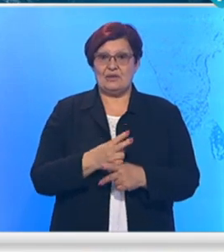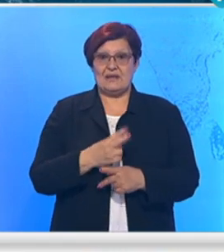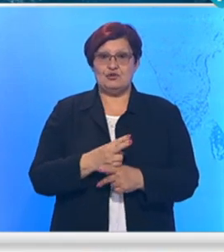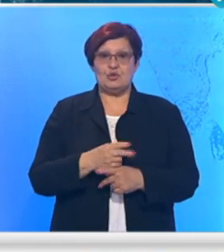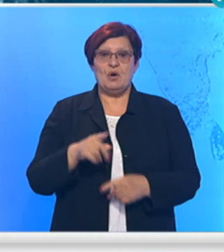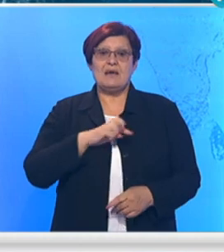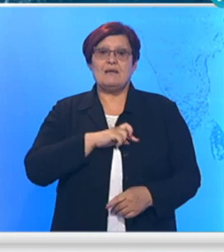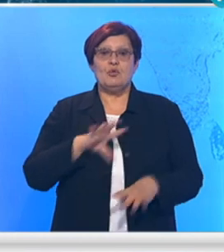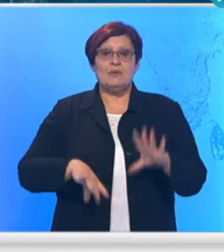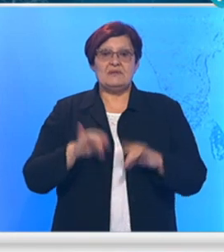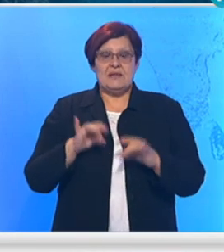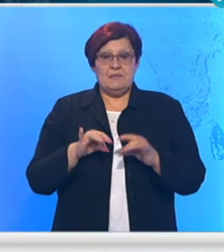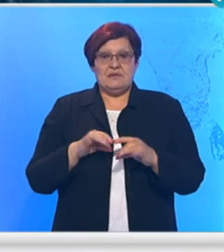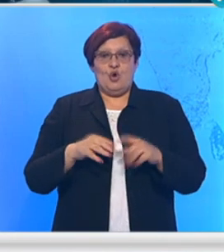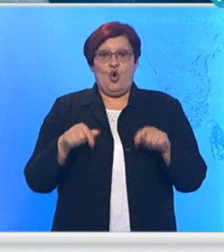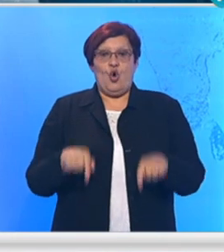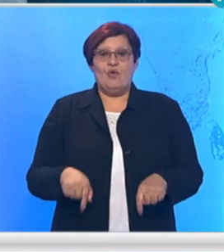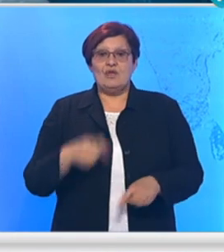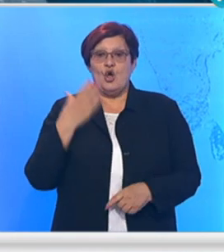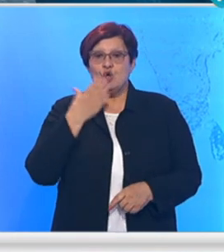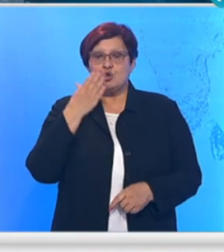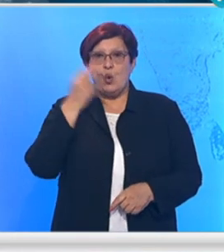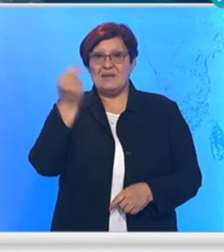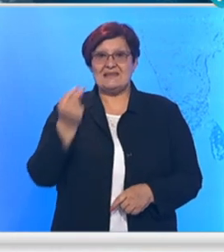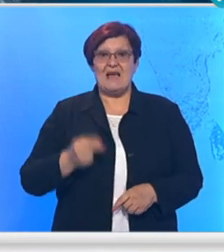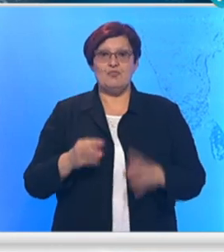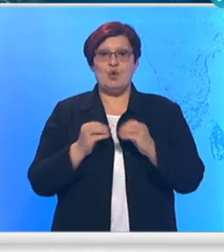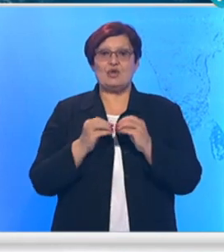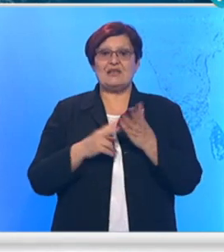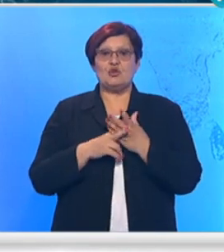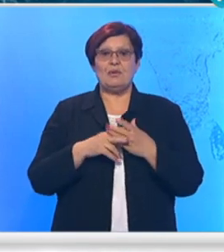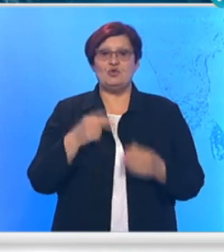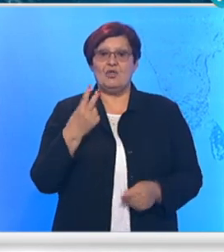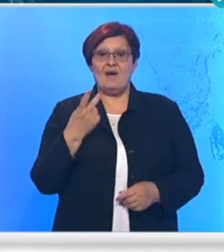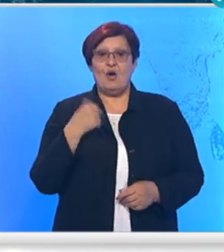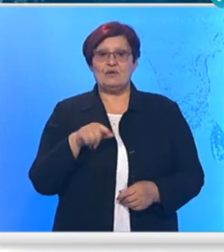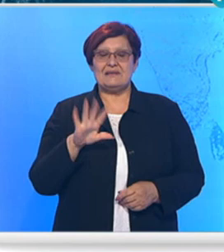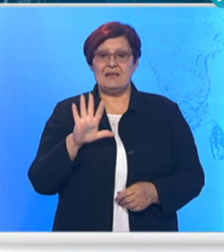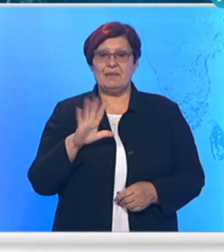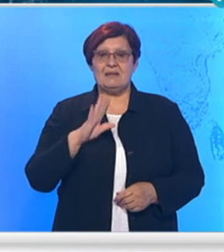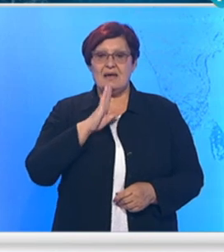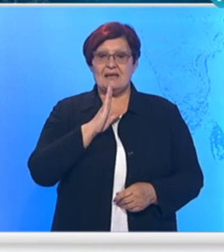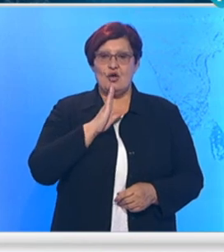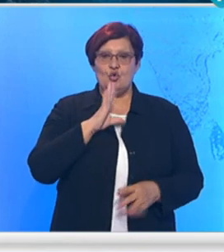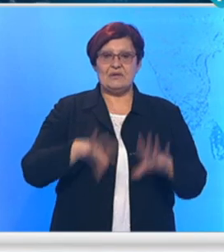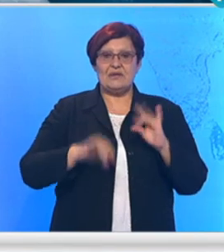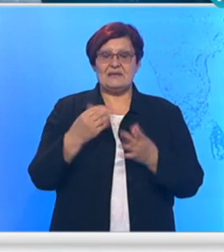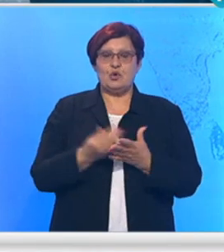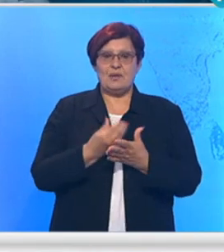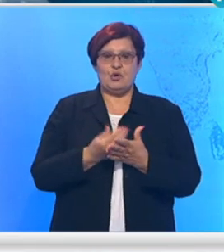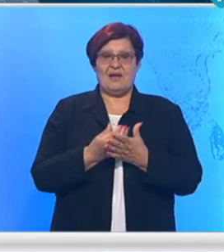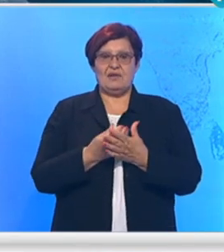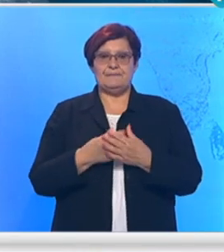o republičkim izborima, a ovde u Školi za dizajn Bogdan Šuput su dva od tih pet na kojima se izbori ponavljaju.